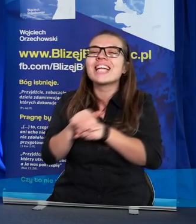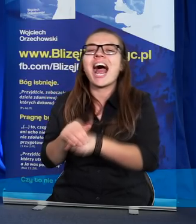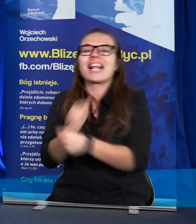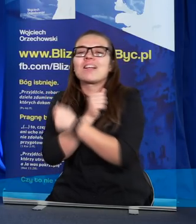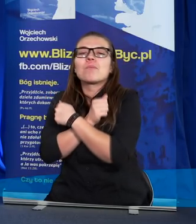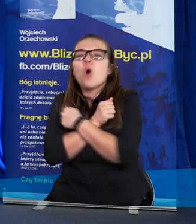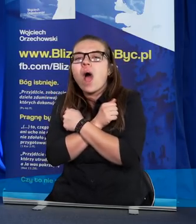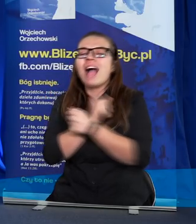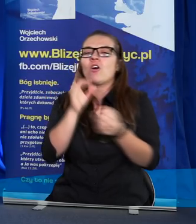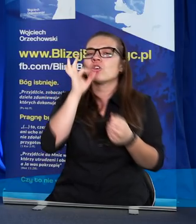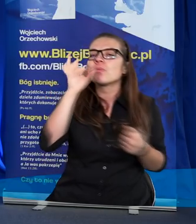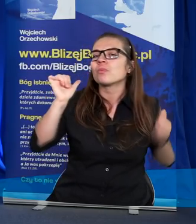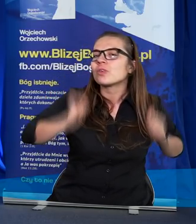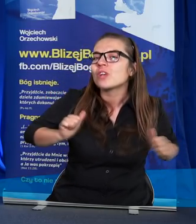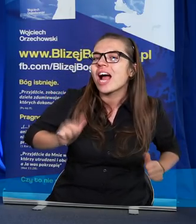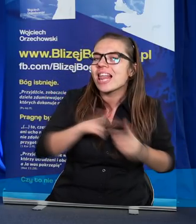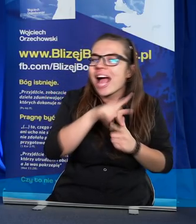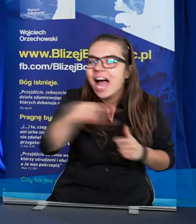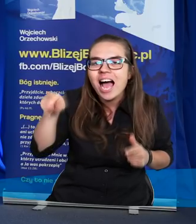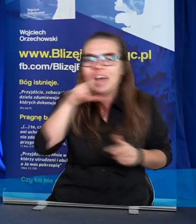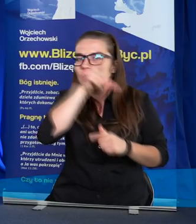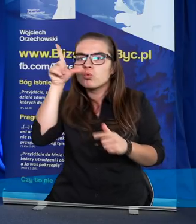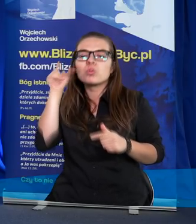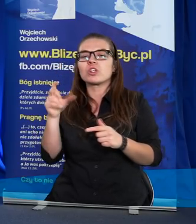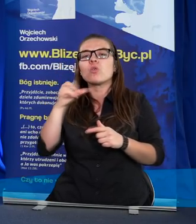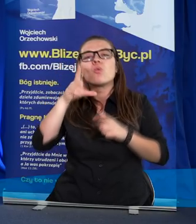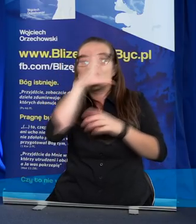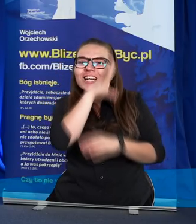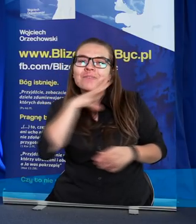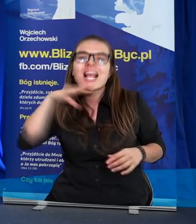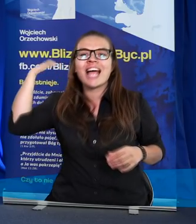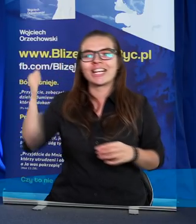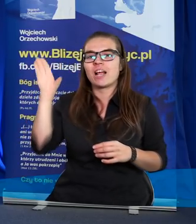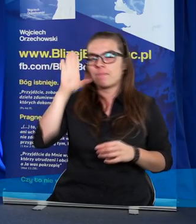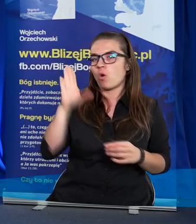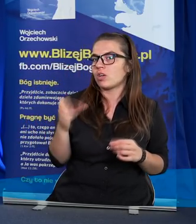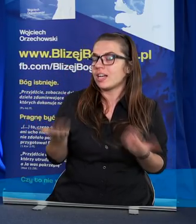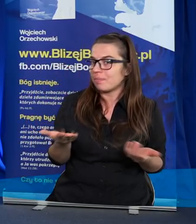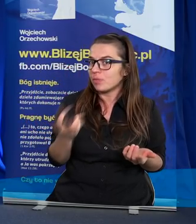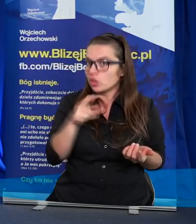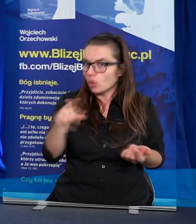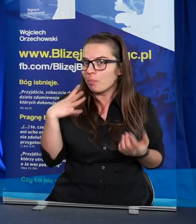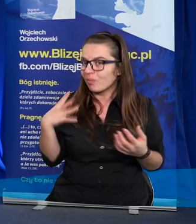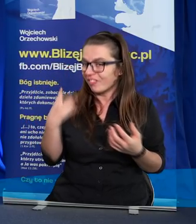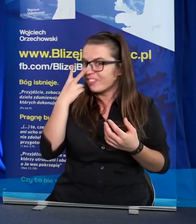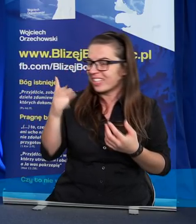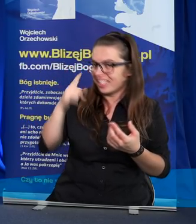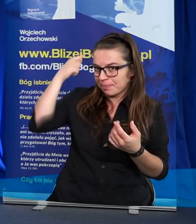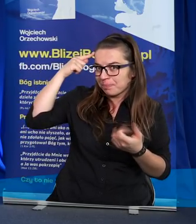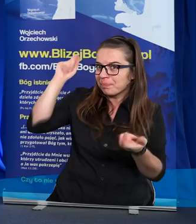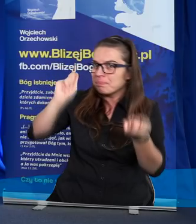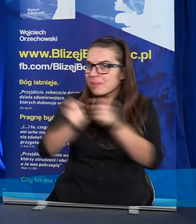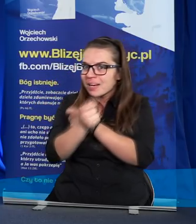czekającym na człowieka, uśmiechniętym do człowieka Bogiem? Czy to zmieniłoby nasz sposób